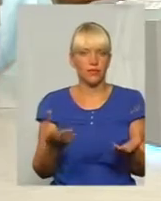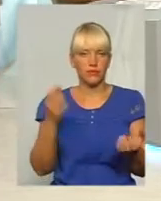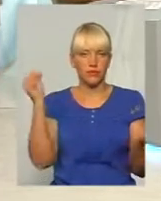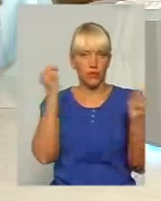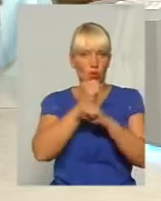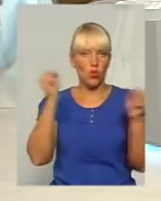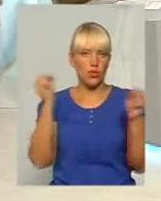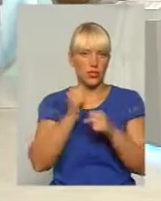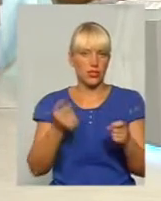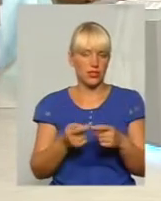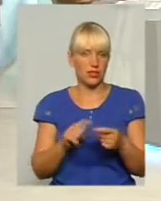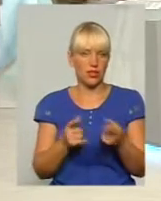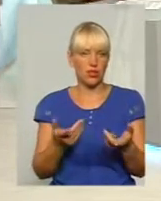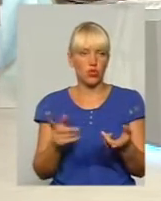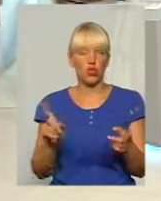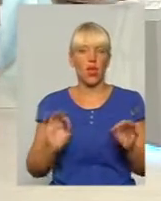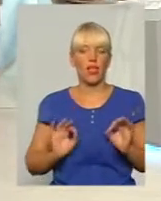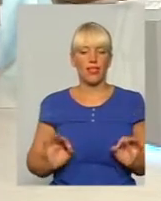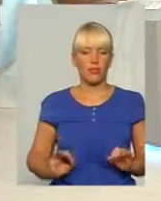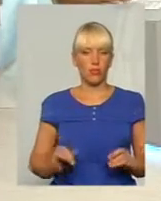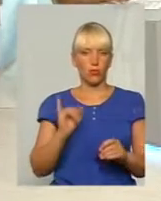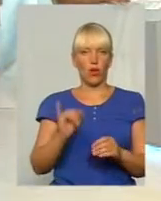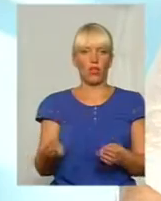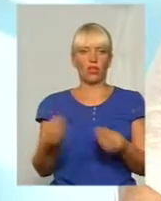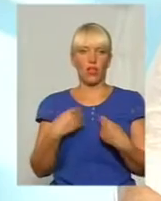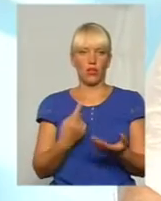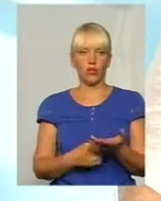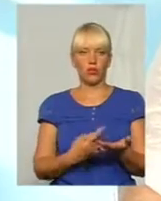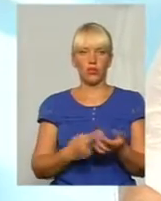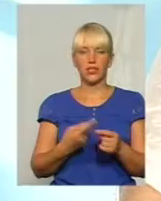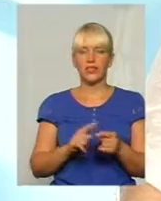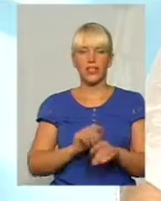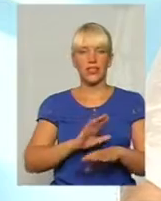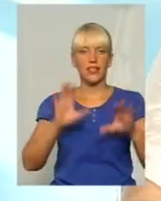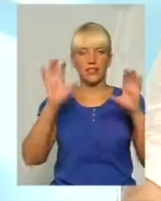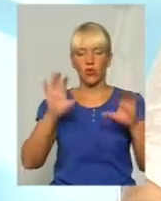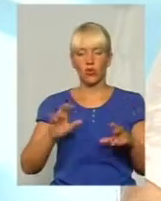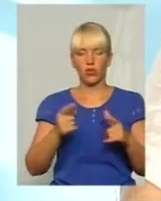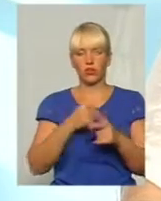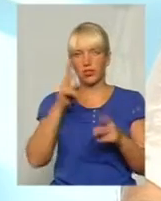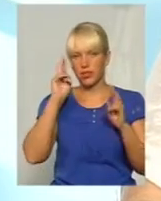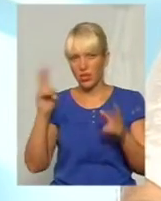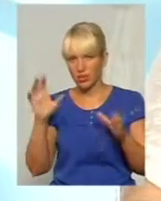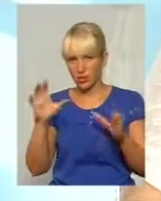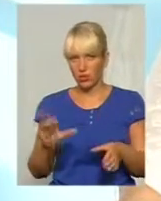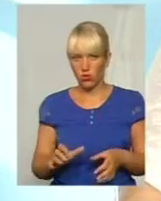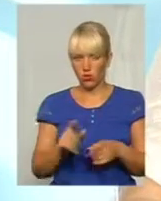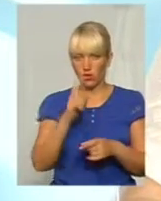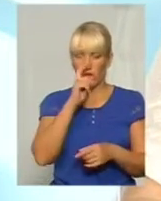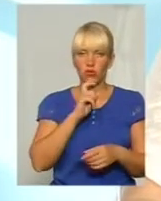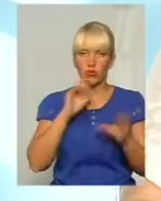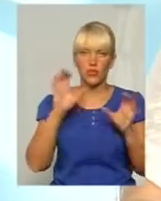що Генпрокуратура мало надала доказів. розумієте, абсолютно незаконність чи незнання законів, чи нерозуміння законів. Це